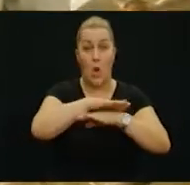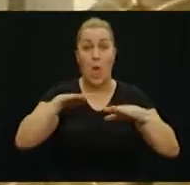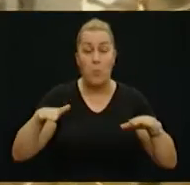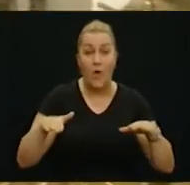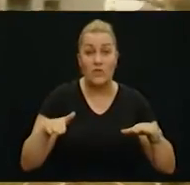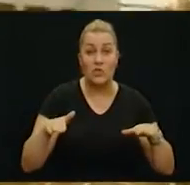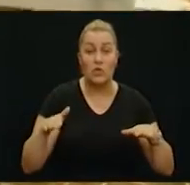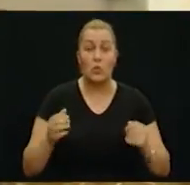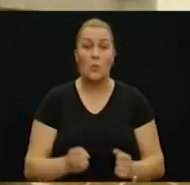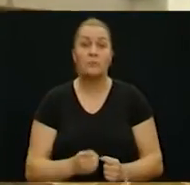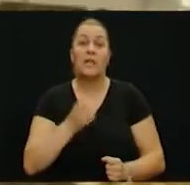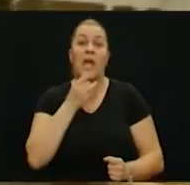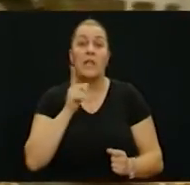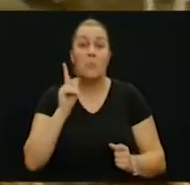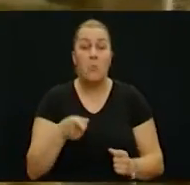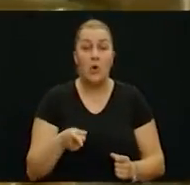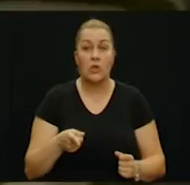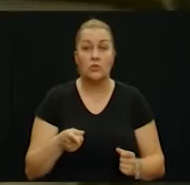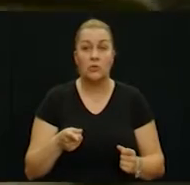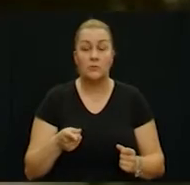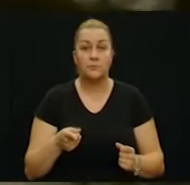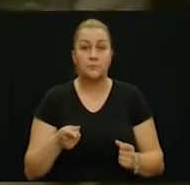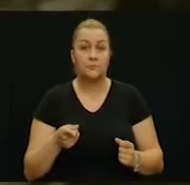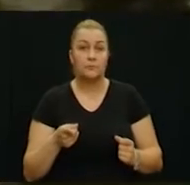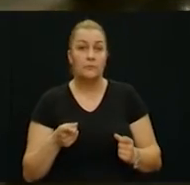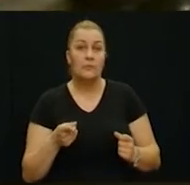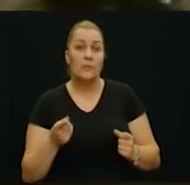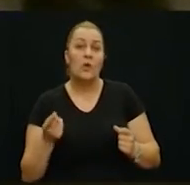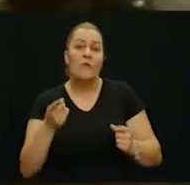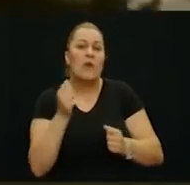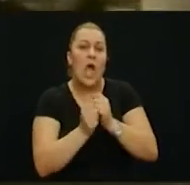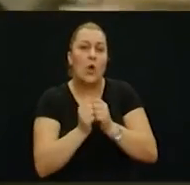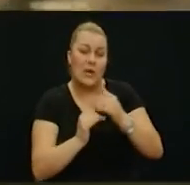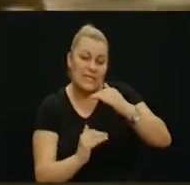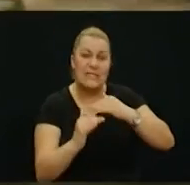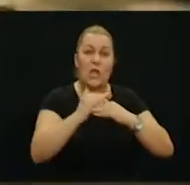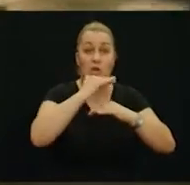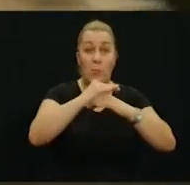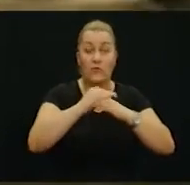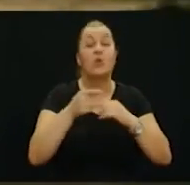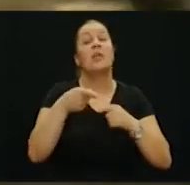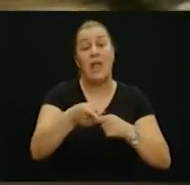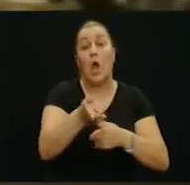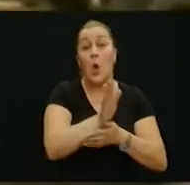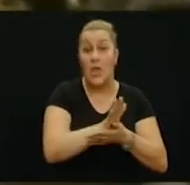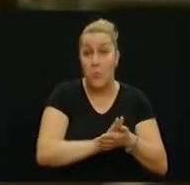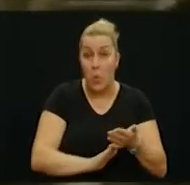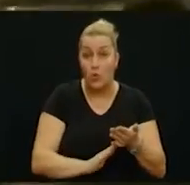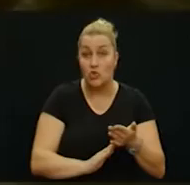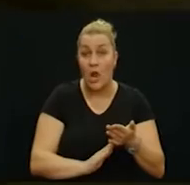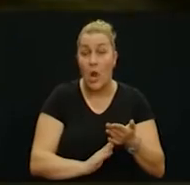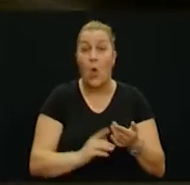površinu, kao što kažu, kad se more zatalasa, onda ono najprljavije izađe gore na površinu. I tako je to sve počelo